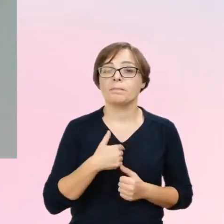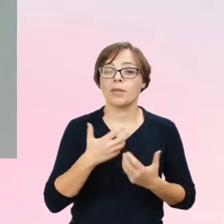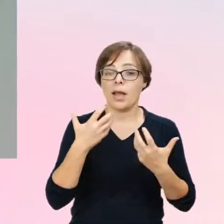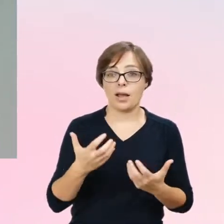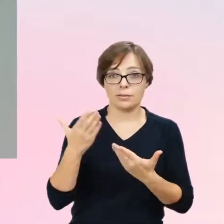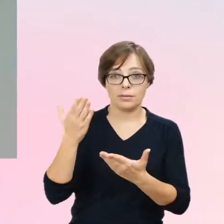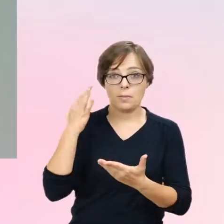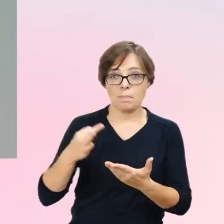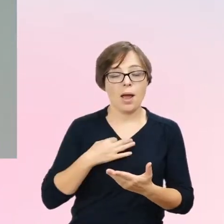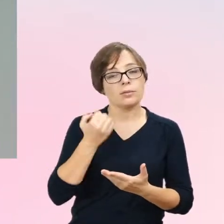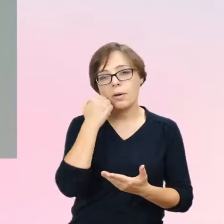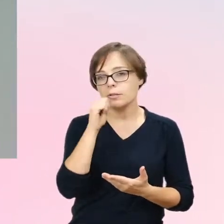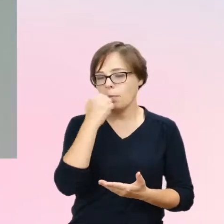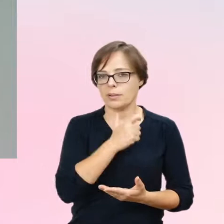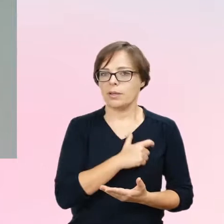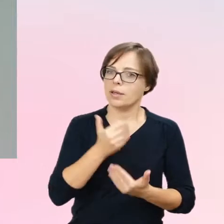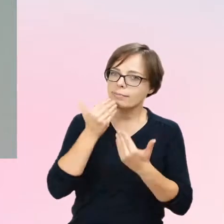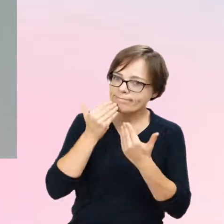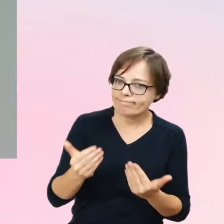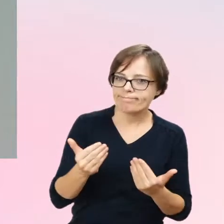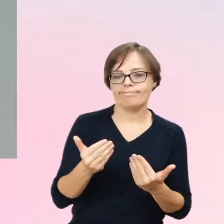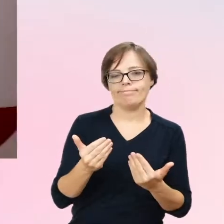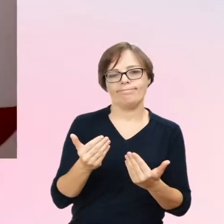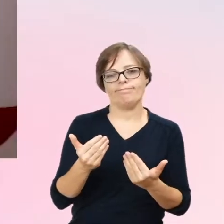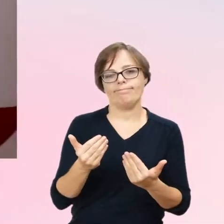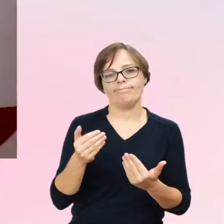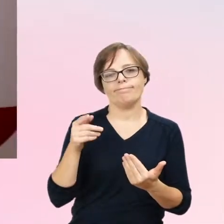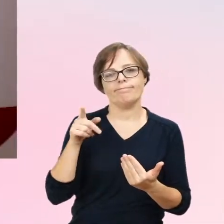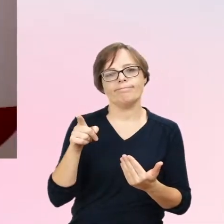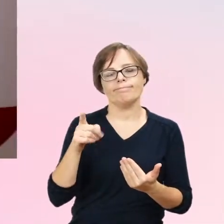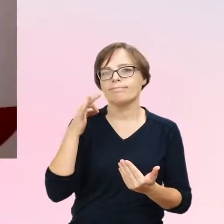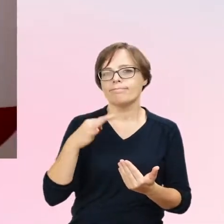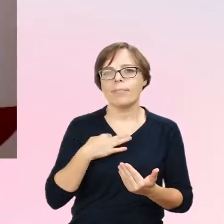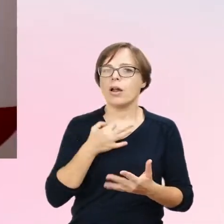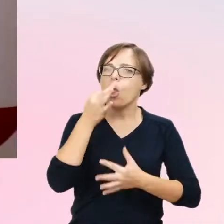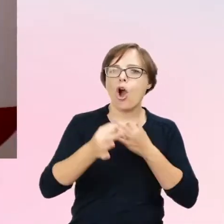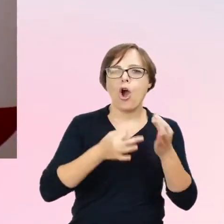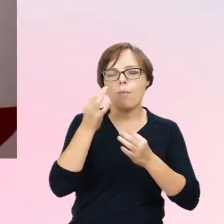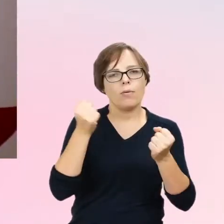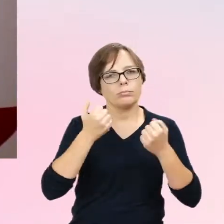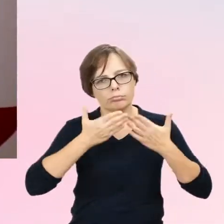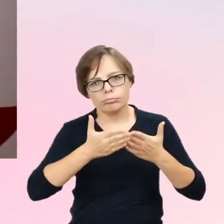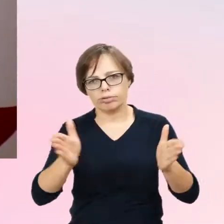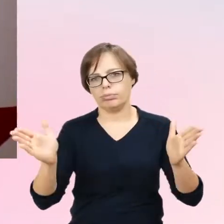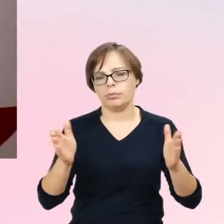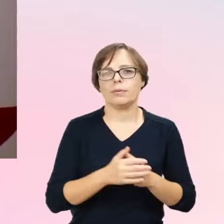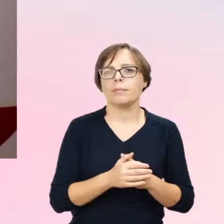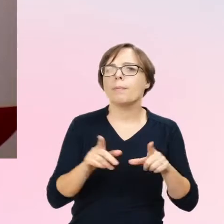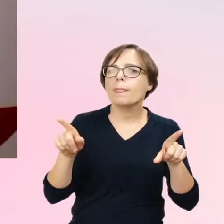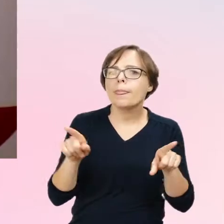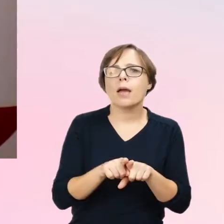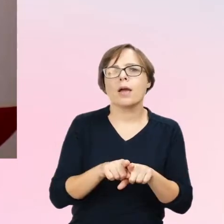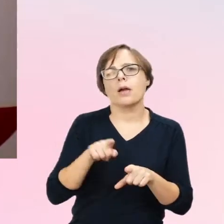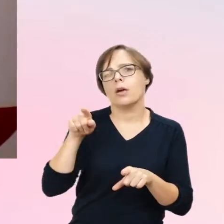Pani bardzo, bardzo serdecznie podziękować za ten taki bardzo, bardzo szerokie spojrzenie i też szczególnie za wgląd